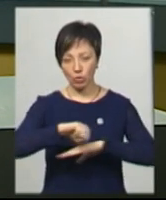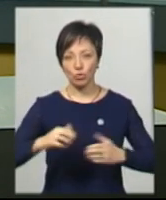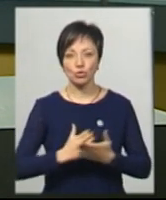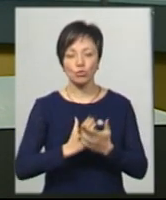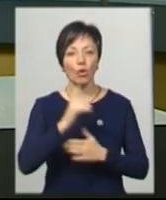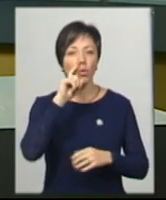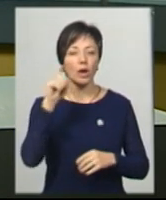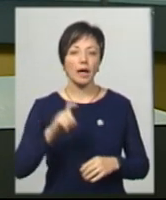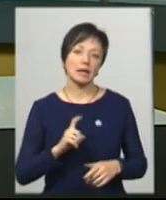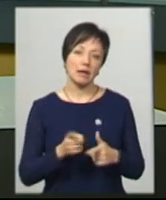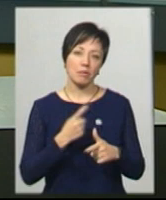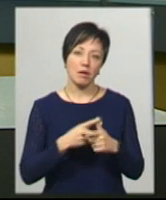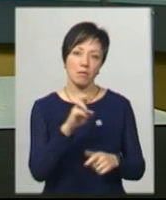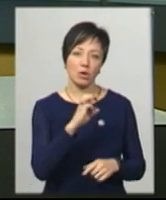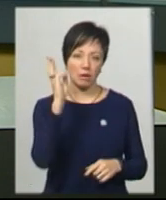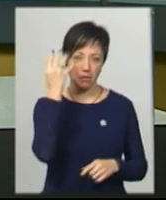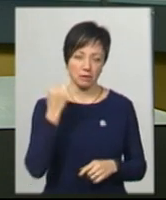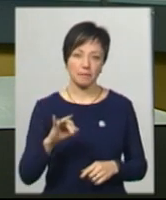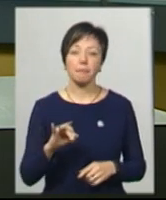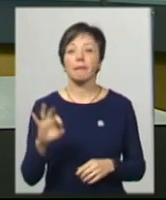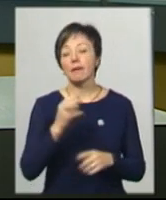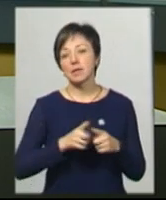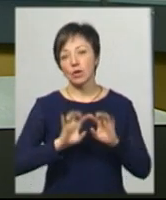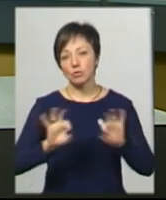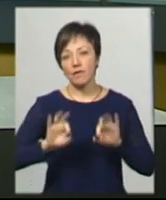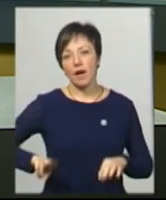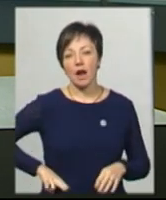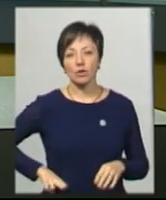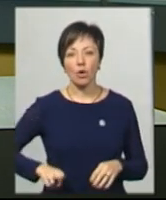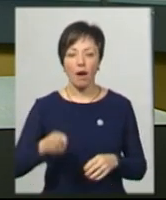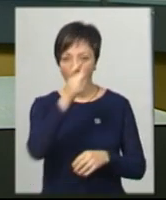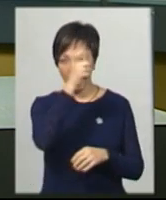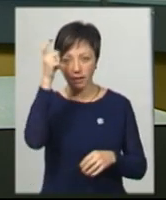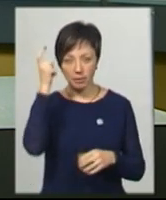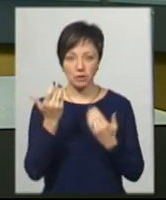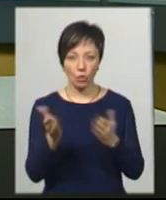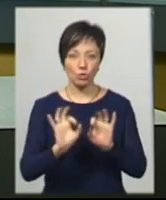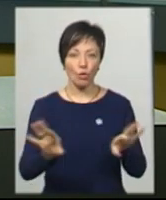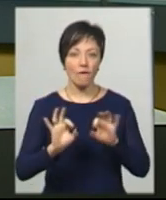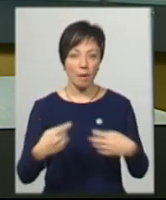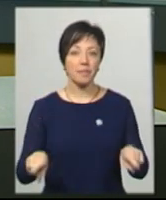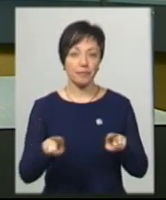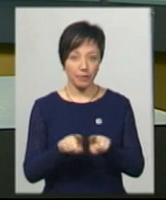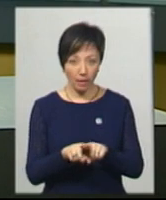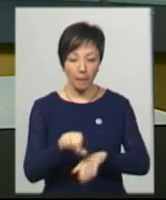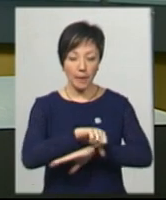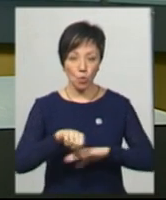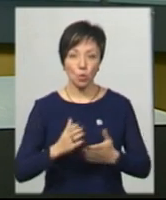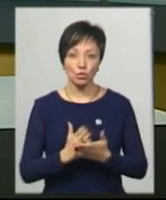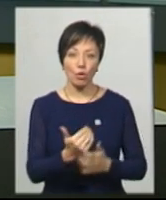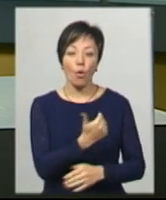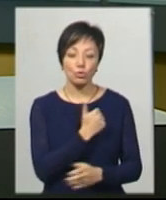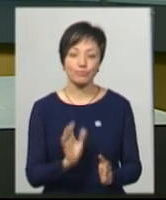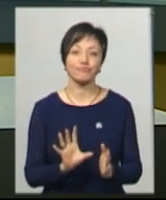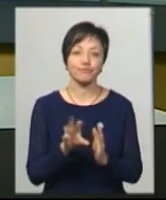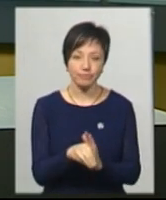служби України імені Магдана Хмельницького. Про це розповів ректор академії Олег Шенка Рук. За його словами, таким чином в прикордонній службі хочуть